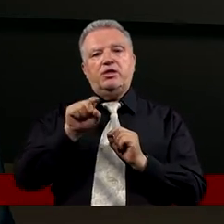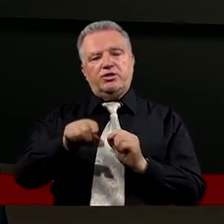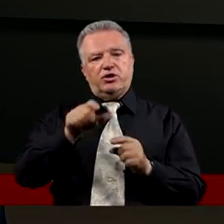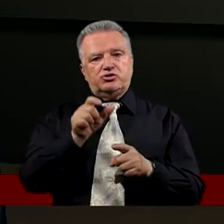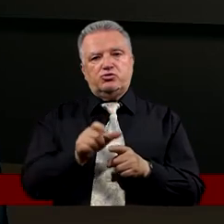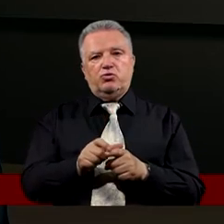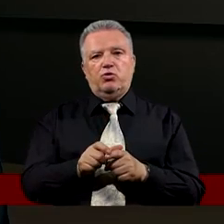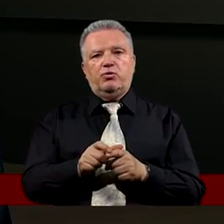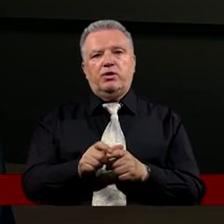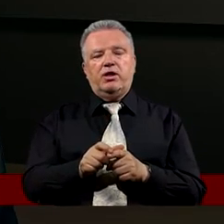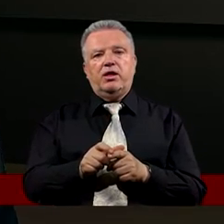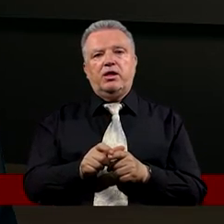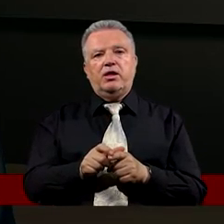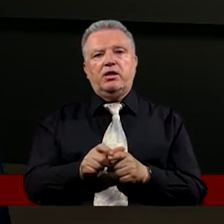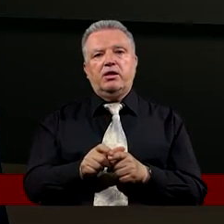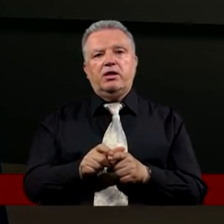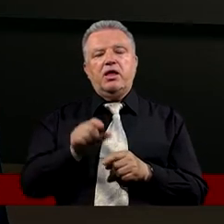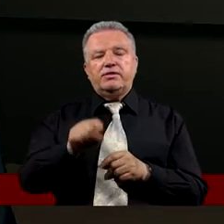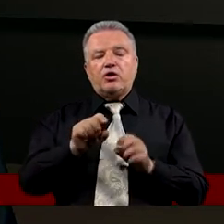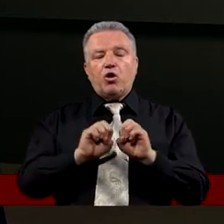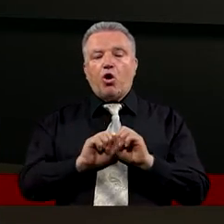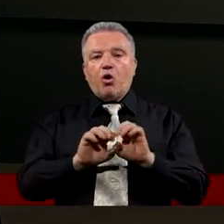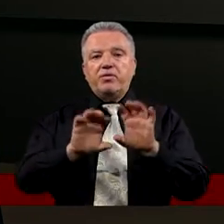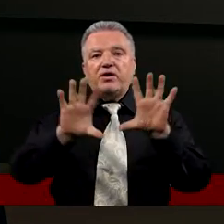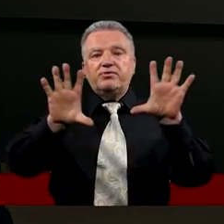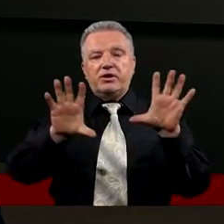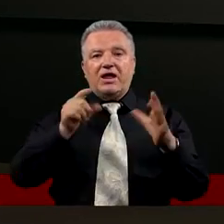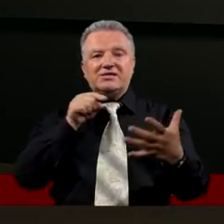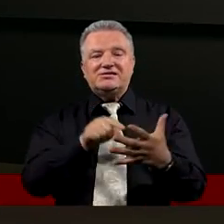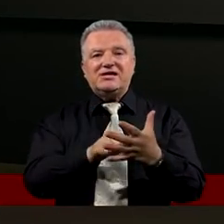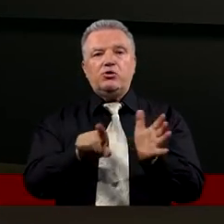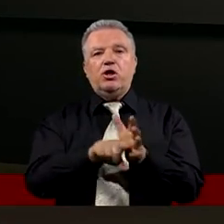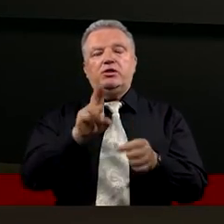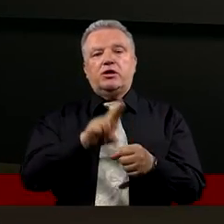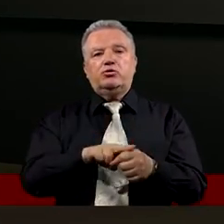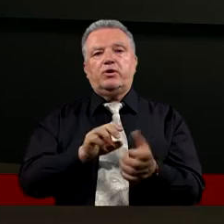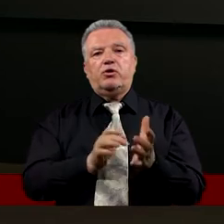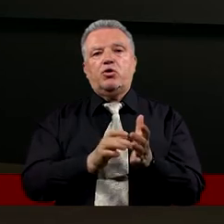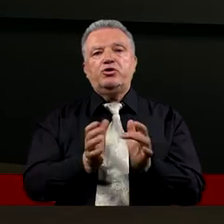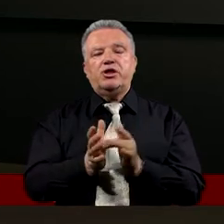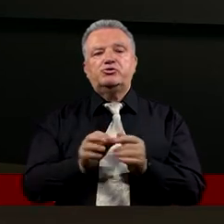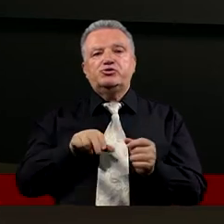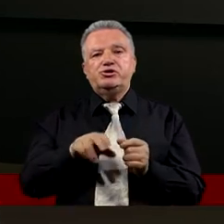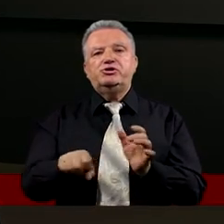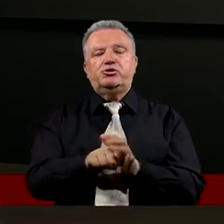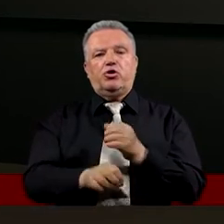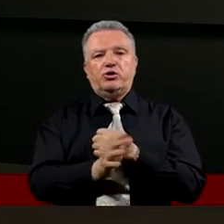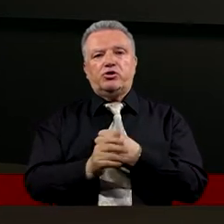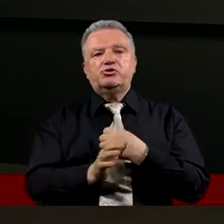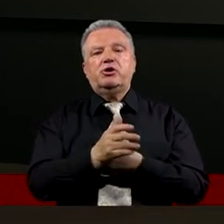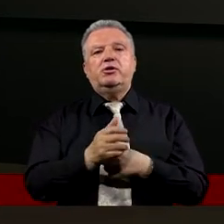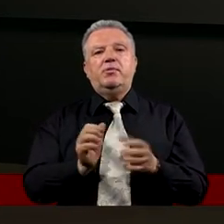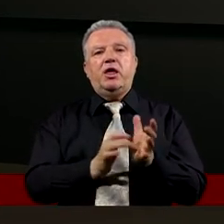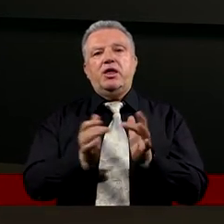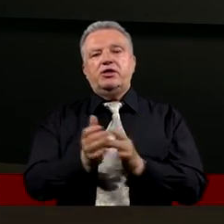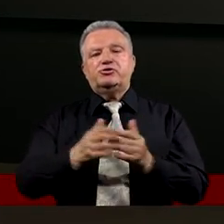tych słów, tego objawienia, celu, dla którego Chrystus zdąża do Jerozolimy, Pan Jezus